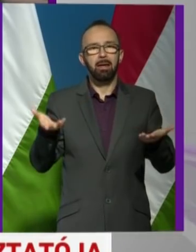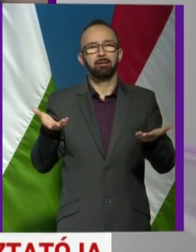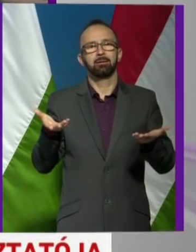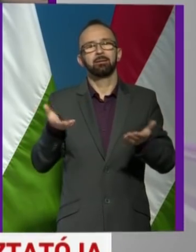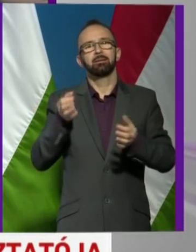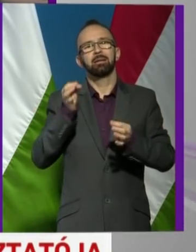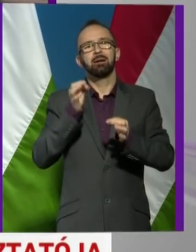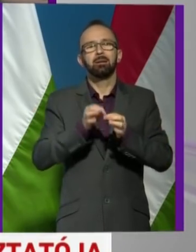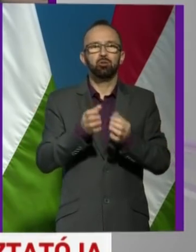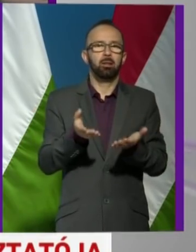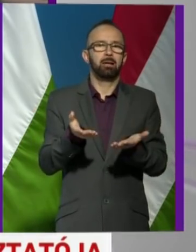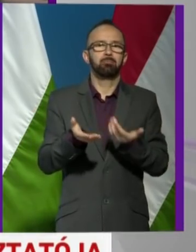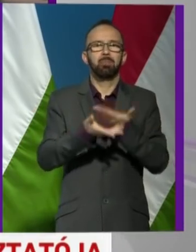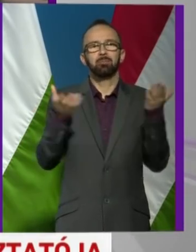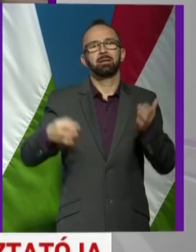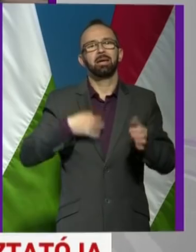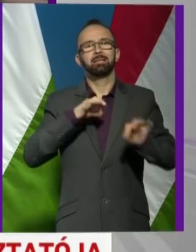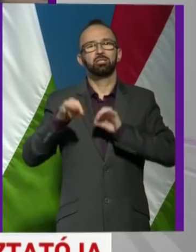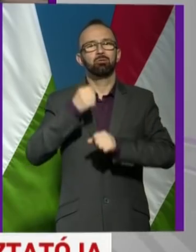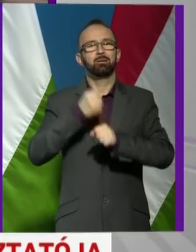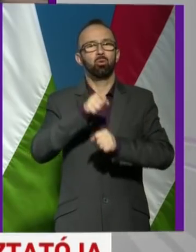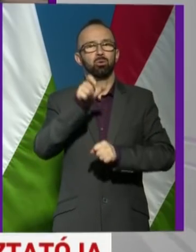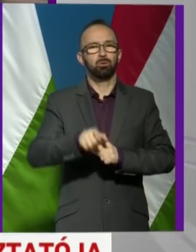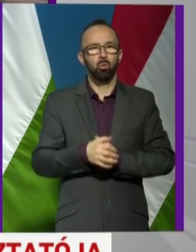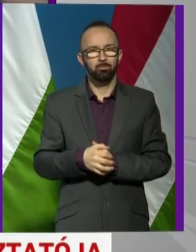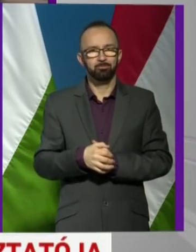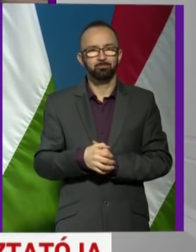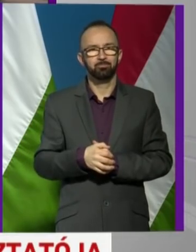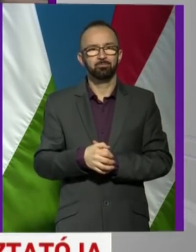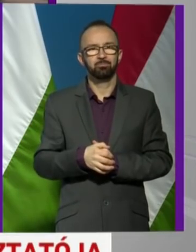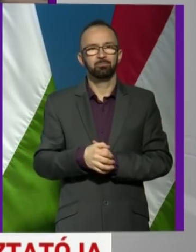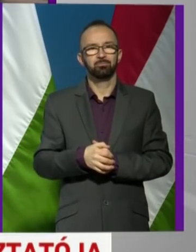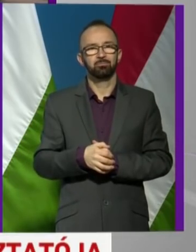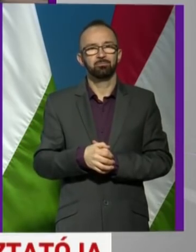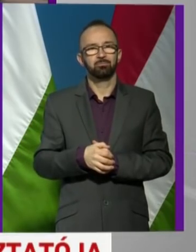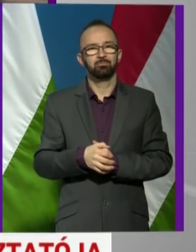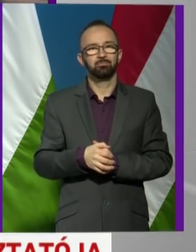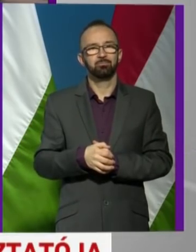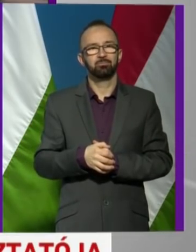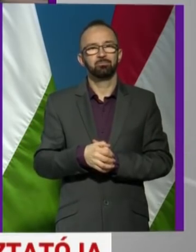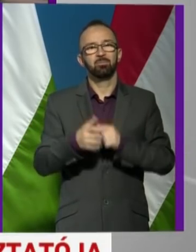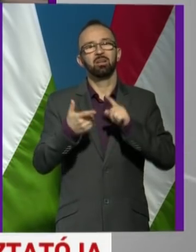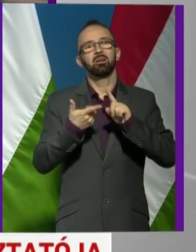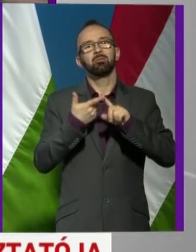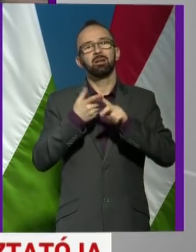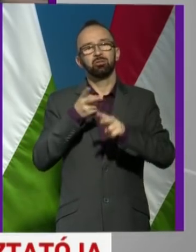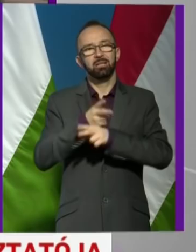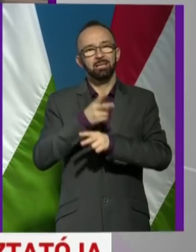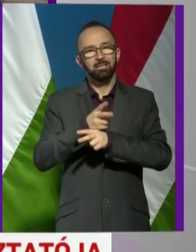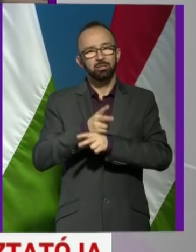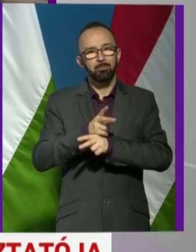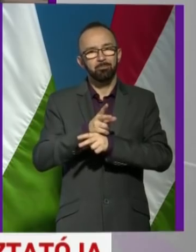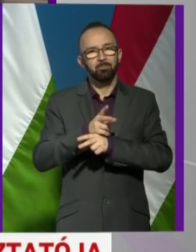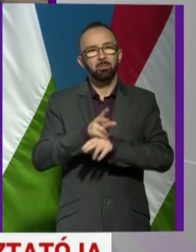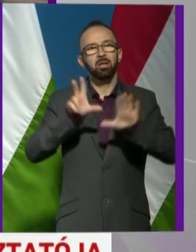bármelyik egészségügyi dolgozó? Illetve egy másik kérdésem is van. A 8